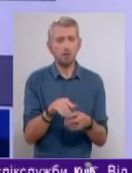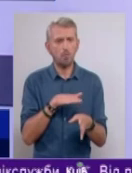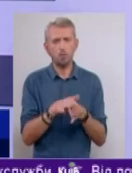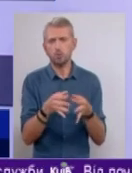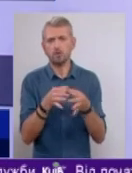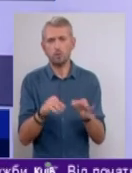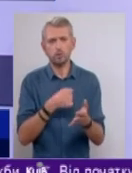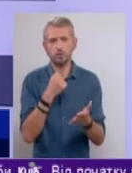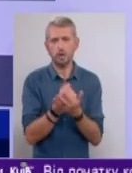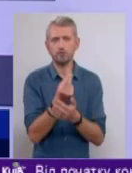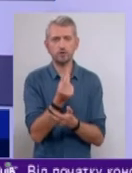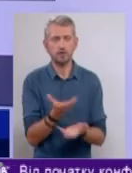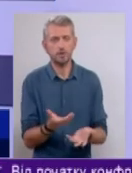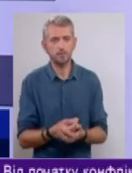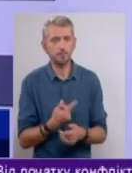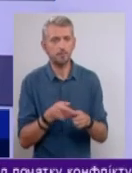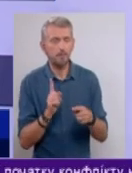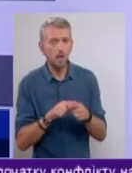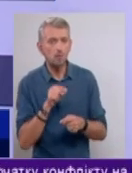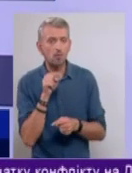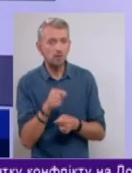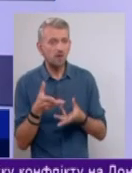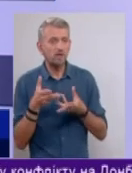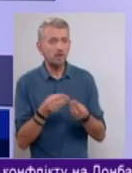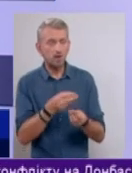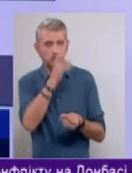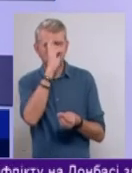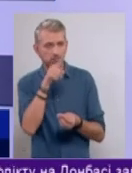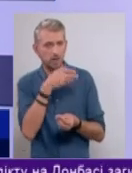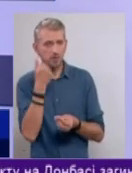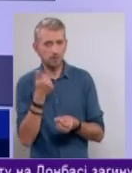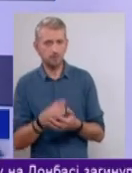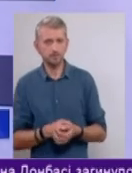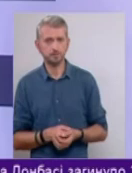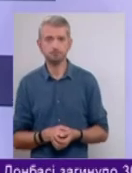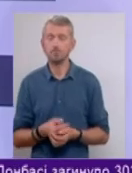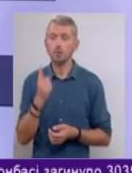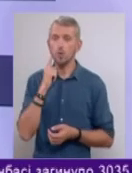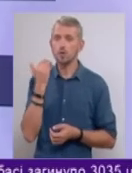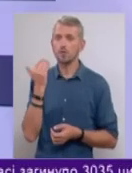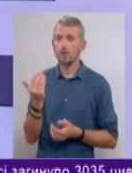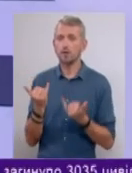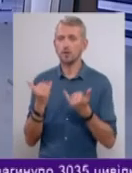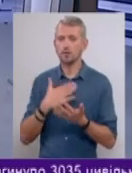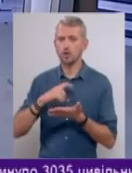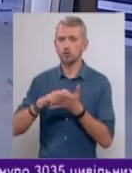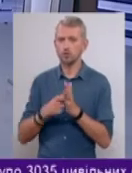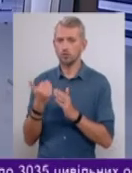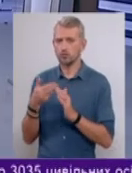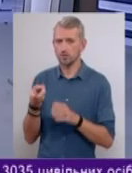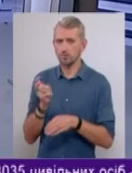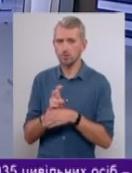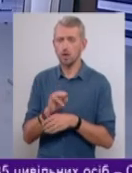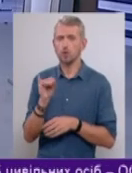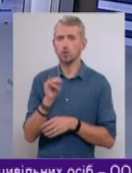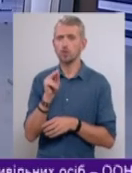свободно устанавливаются цены. Поэтому вот здесь влияния государства, там нет. Почула вас. Зараз в нашей студии уже есть Юрій